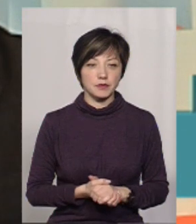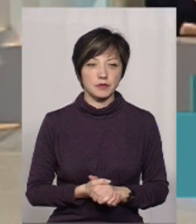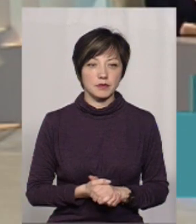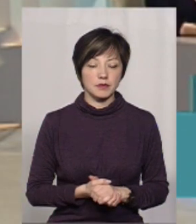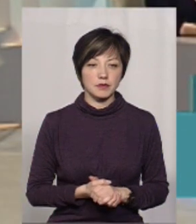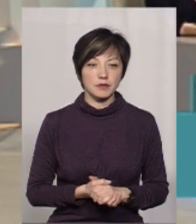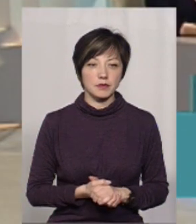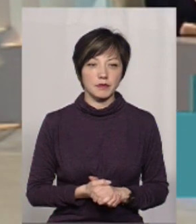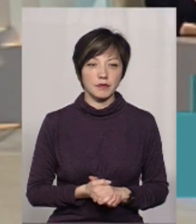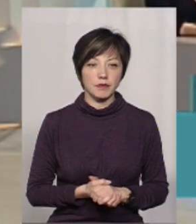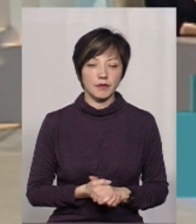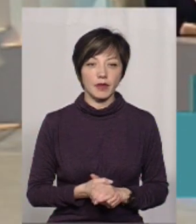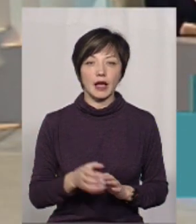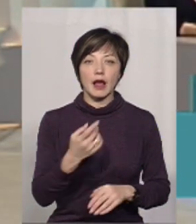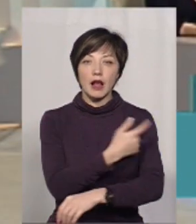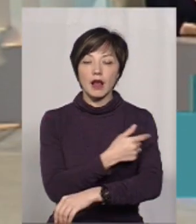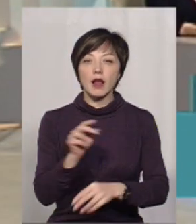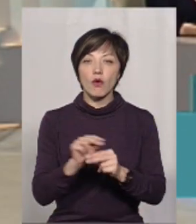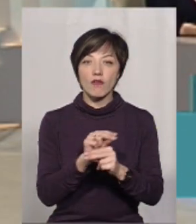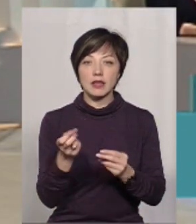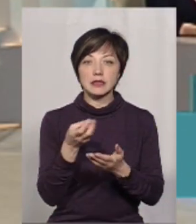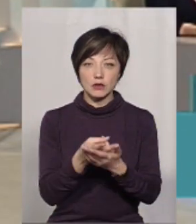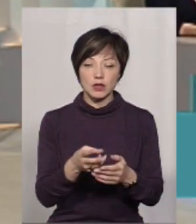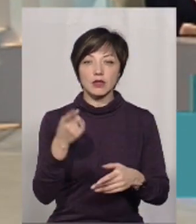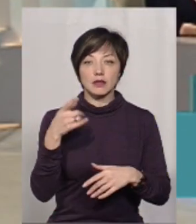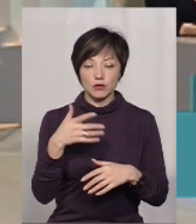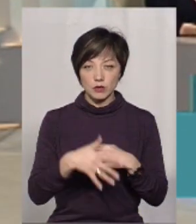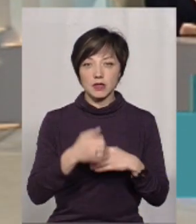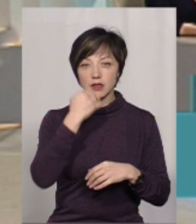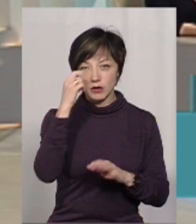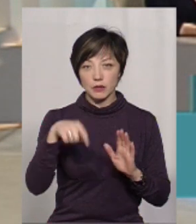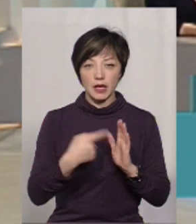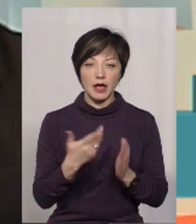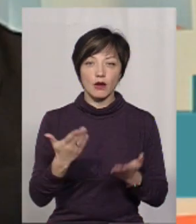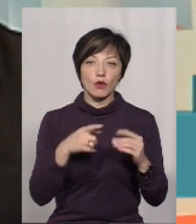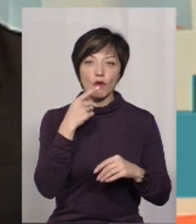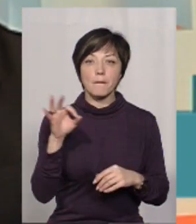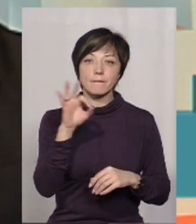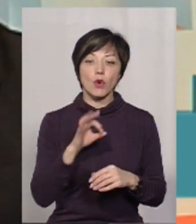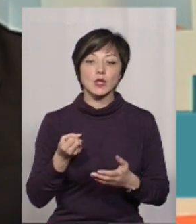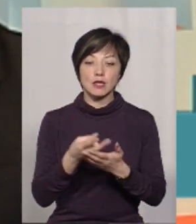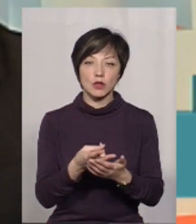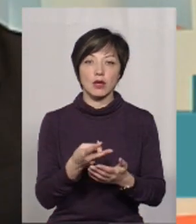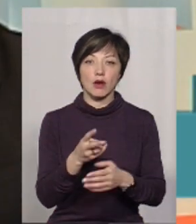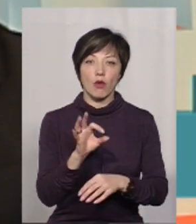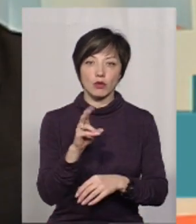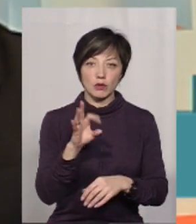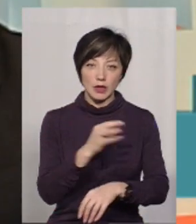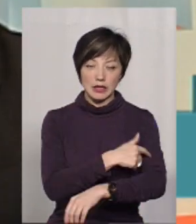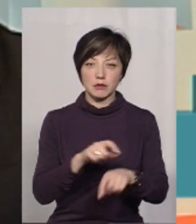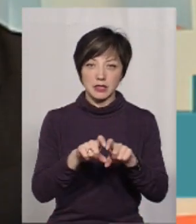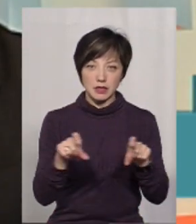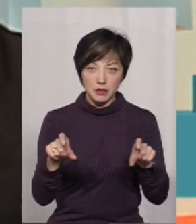Ну, якщо мова... Лікувати в стаціонарі має на увагу. Зрозуміло. Дякую за запитання. Якщо мова йде про стаціонар онкологічного